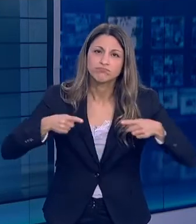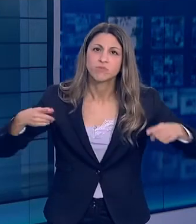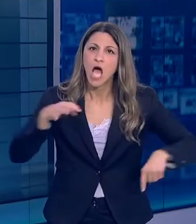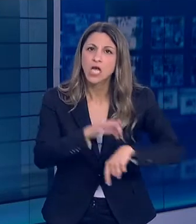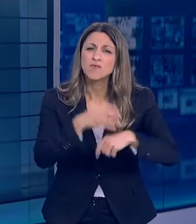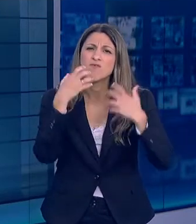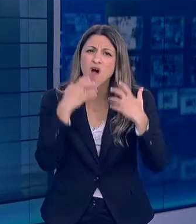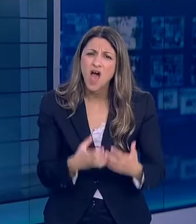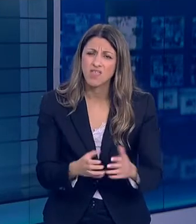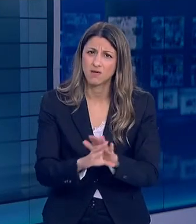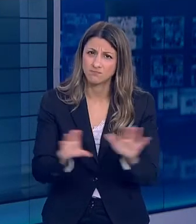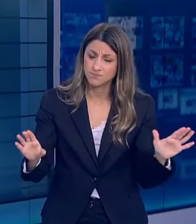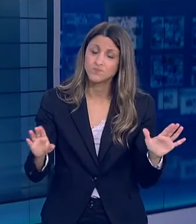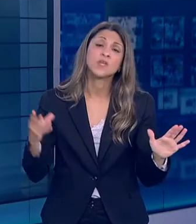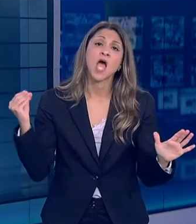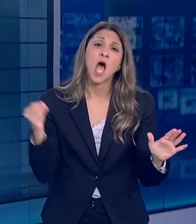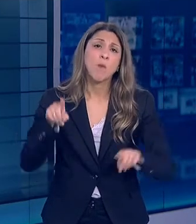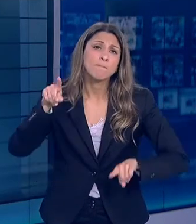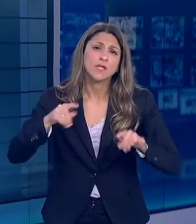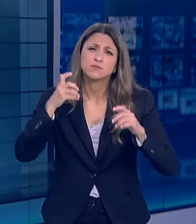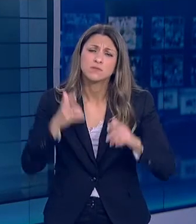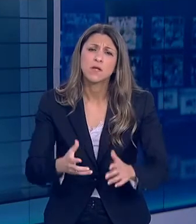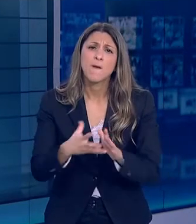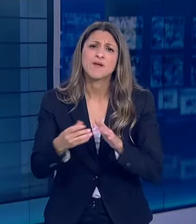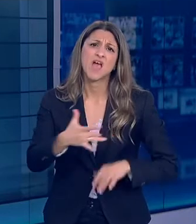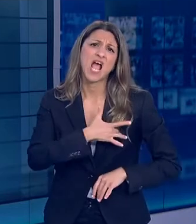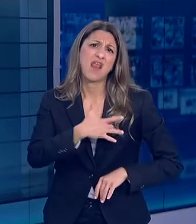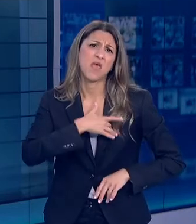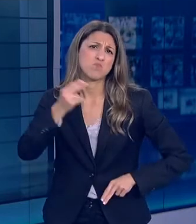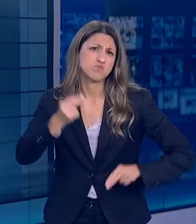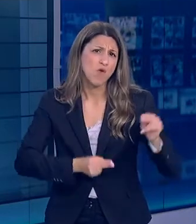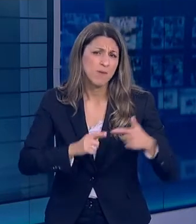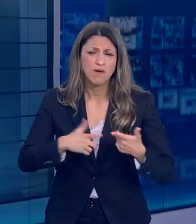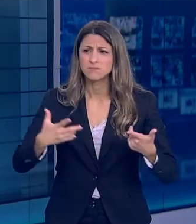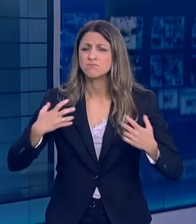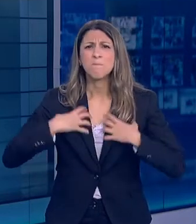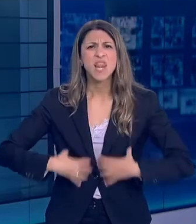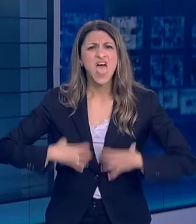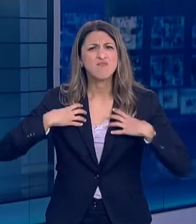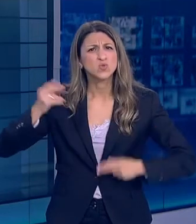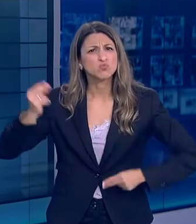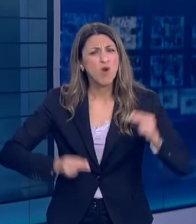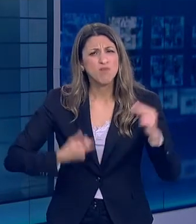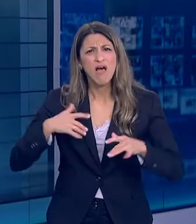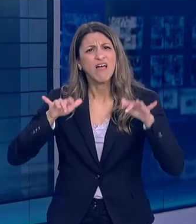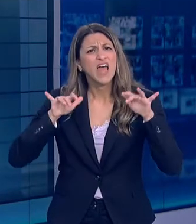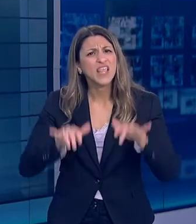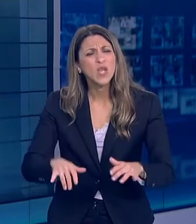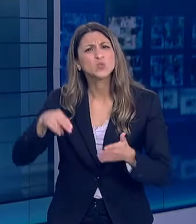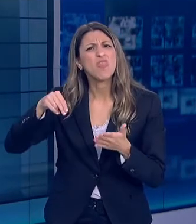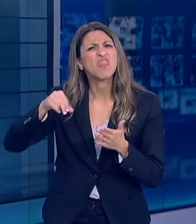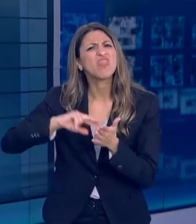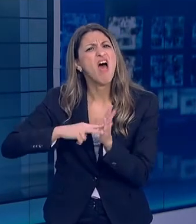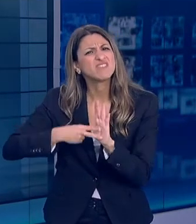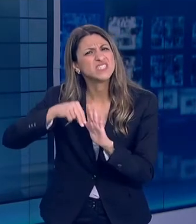νόσομα του καλοκαιριού και από τα χρόνια νοσήματα όπως τα καρδιακά τα πνευμονολογικά νοσήματα οι κακοήθειες, ο διαβήτης και